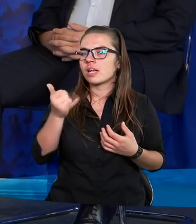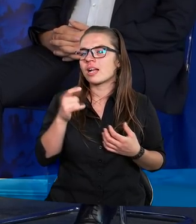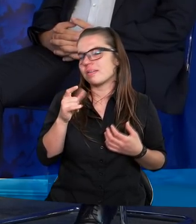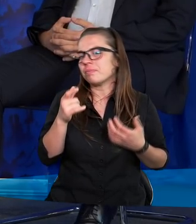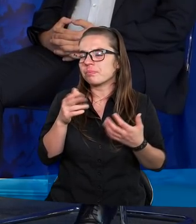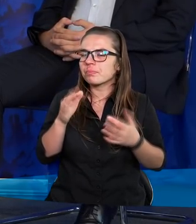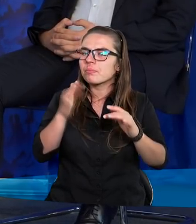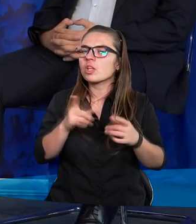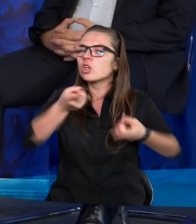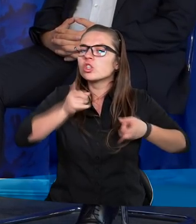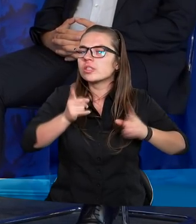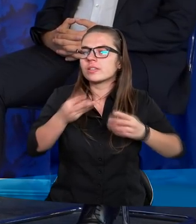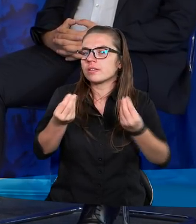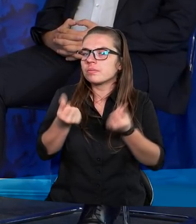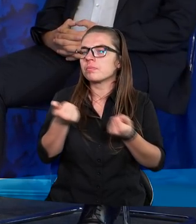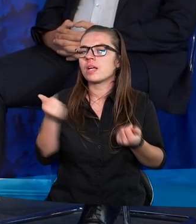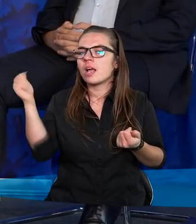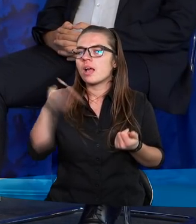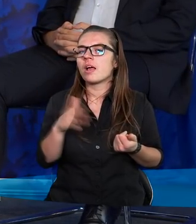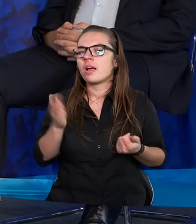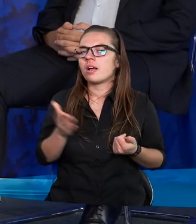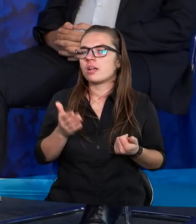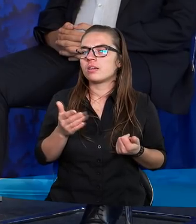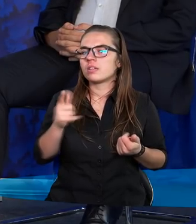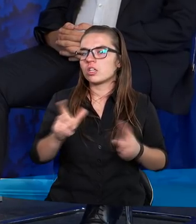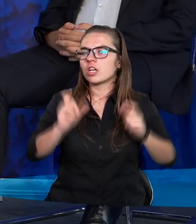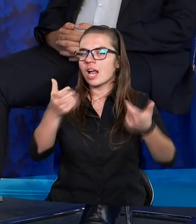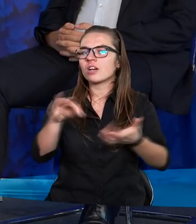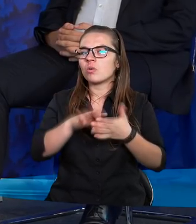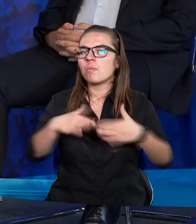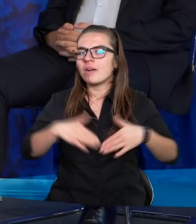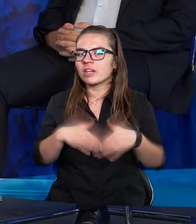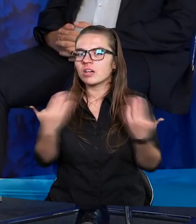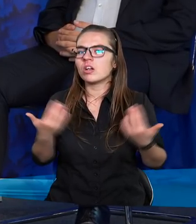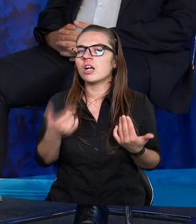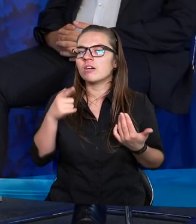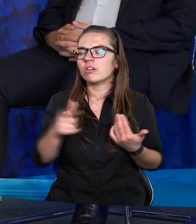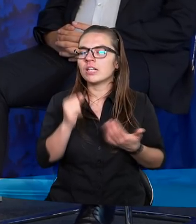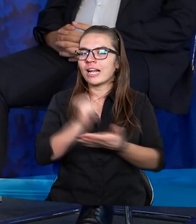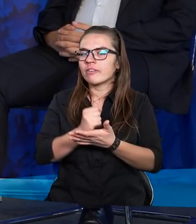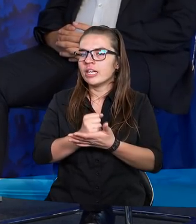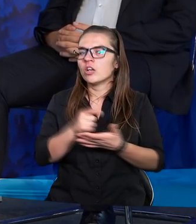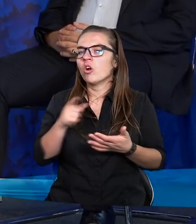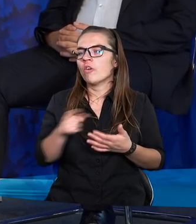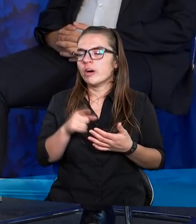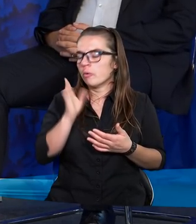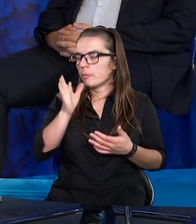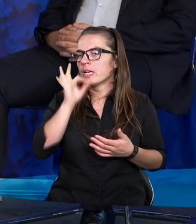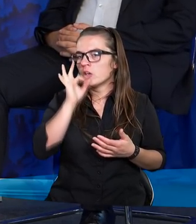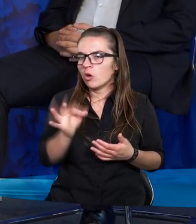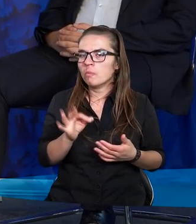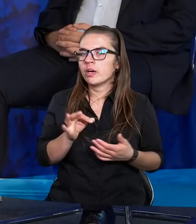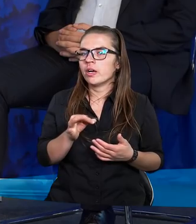szczepionka przeciwko temu, co zdarzyło się pewnego dnia we wszechświecie. Ktoś zakwestionował, że Pan Bóg jest dobry.